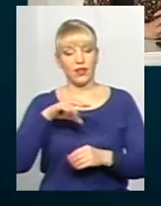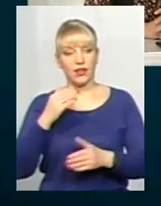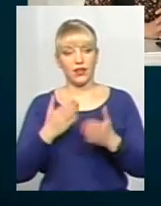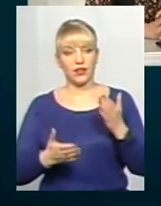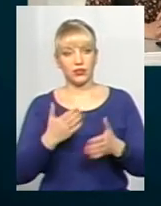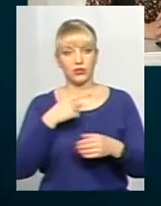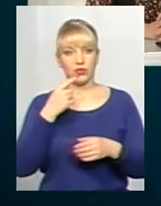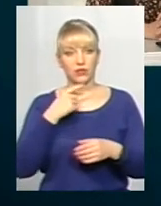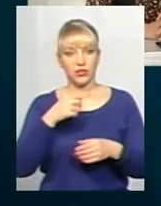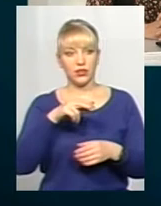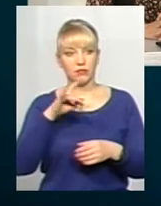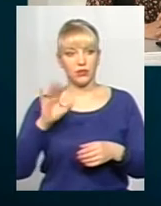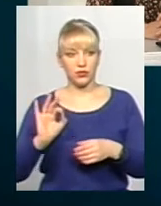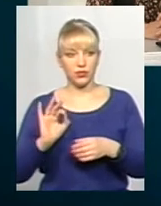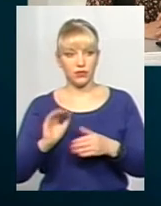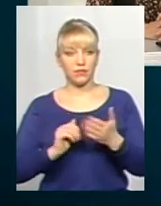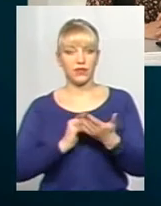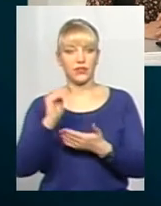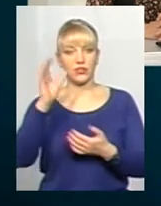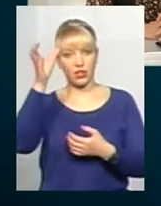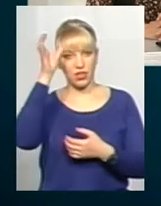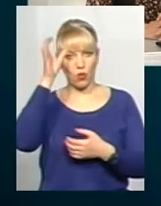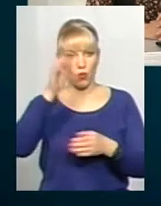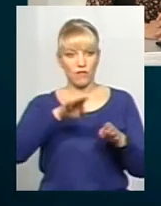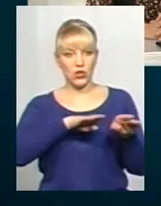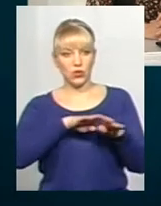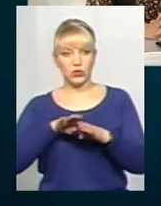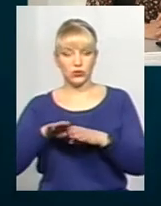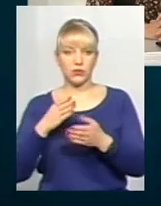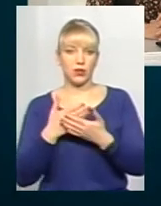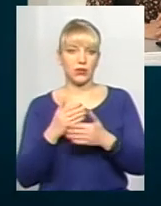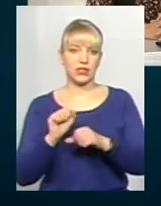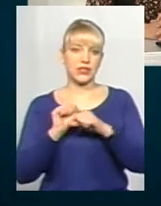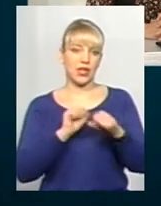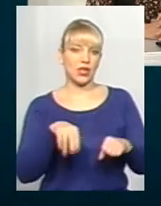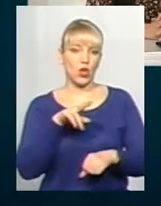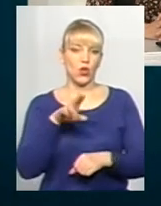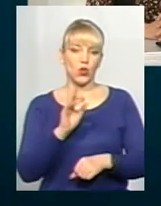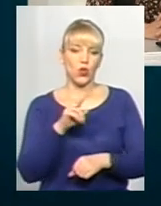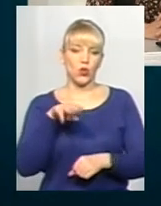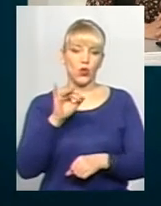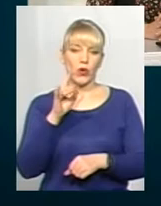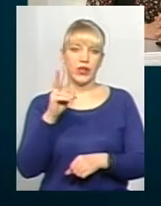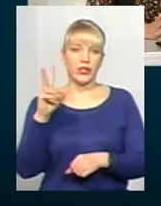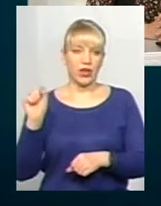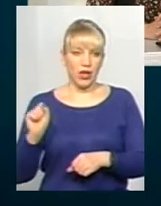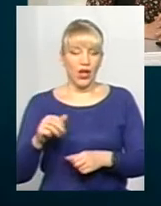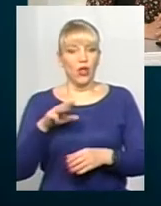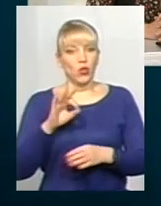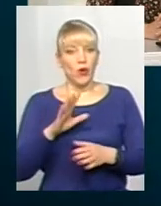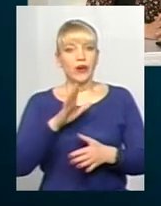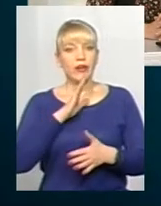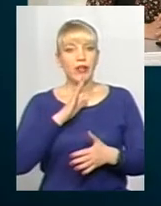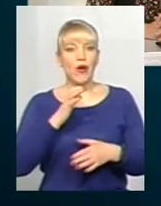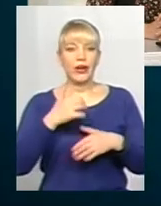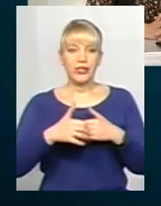якщо, наприклад, говорити вже про вищі наукові слухи, наприклад, захист докторських децентрацій, то жінок серед